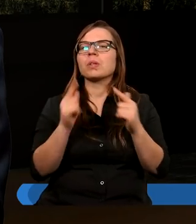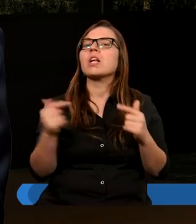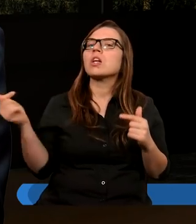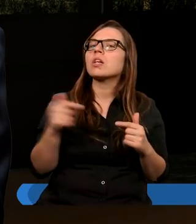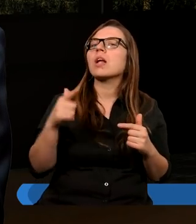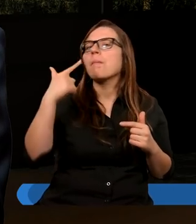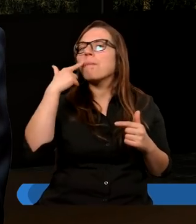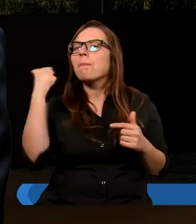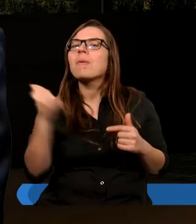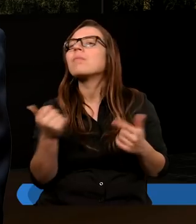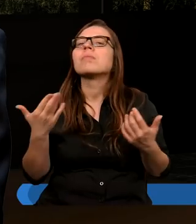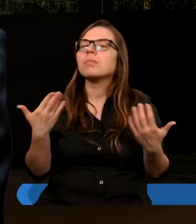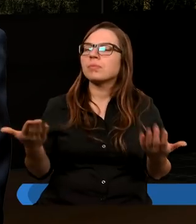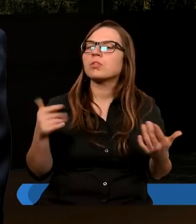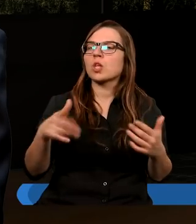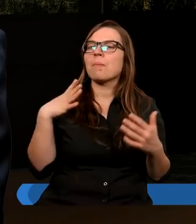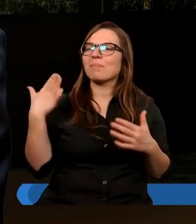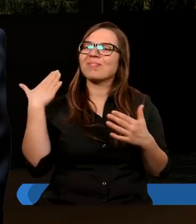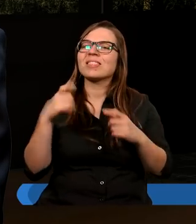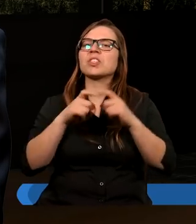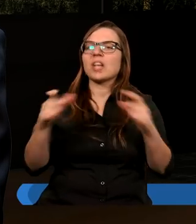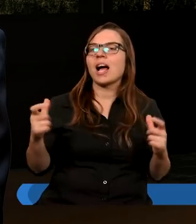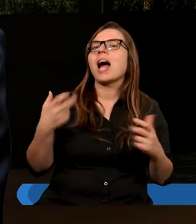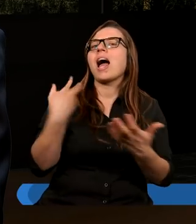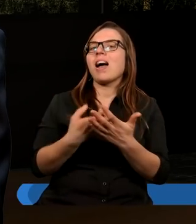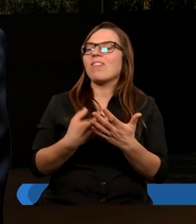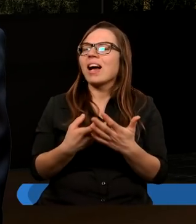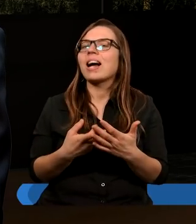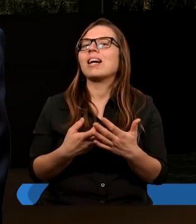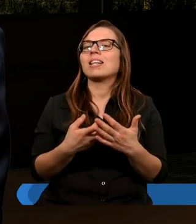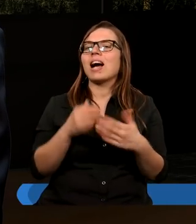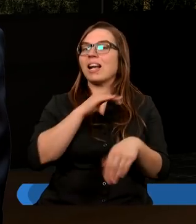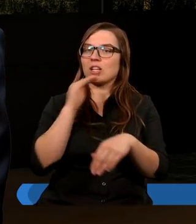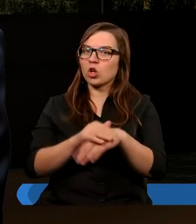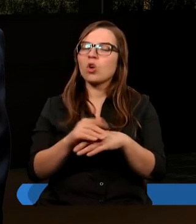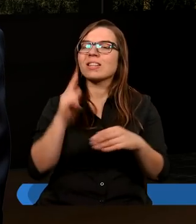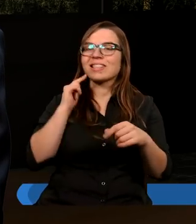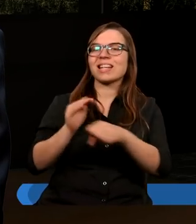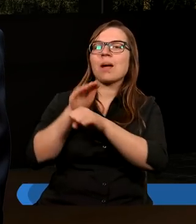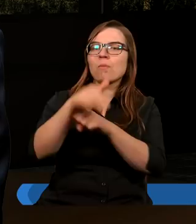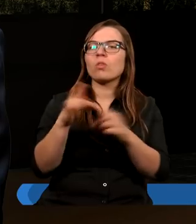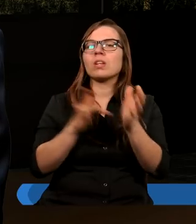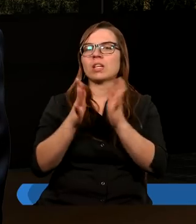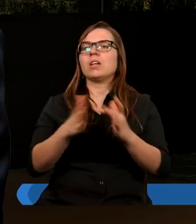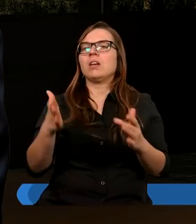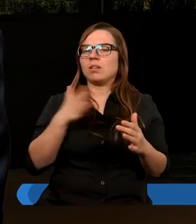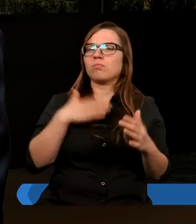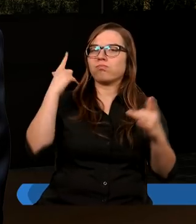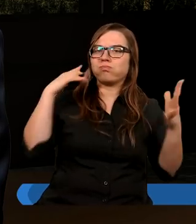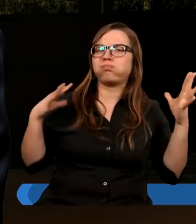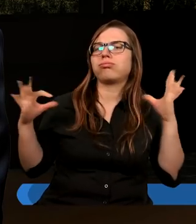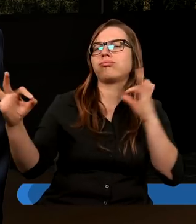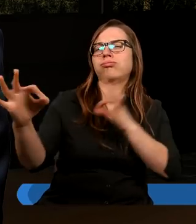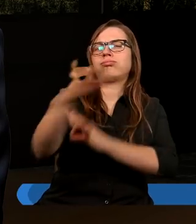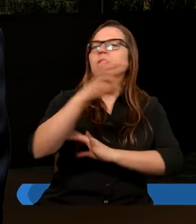pamiętać o tym, że to był czas, kiedy Ewangelia zgodnie z zapowiedzią Chrystusa miała iść na cały świat.